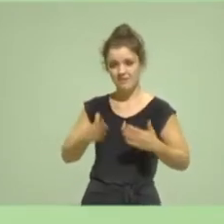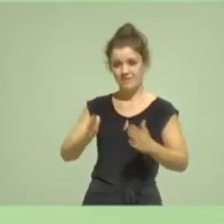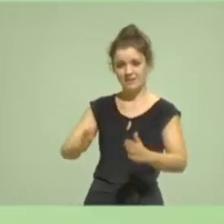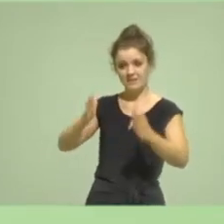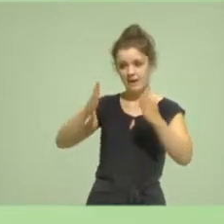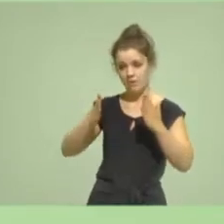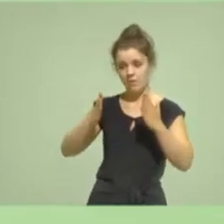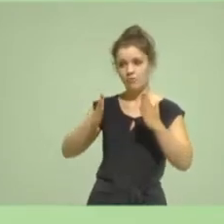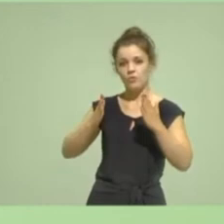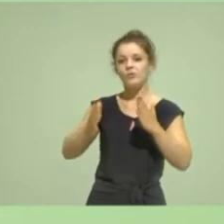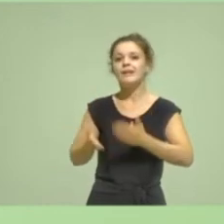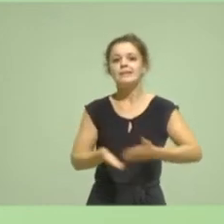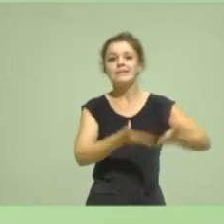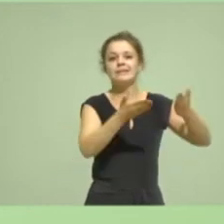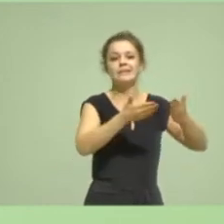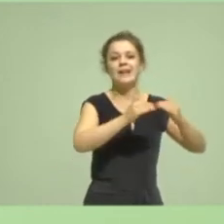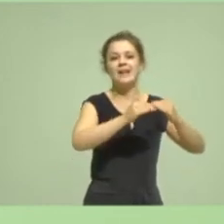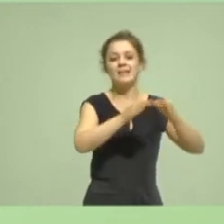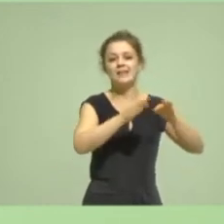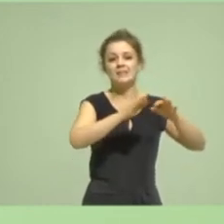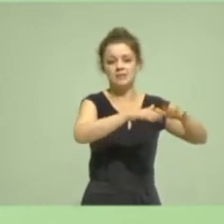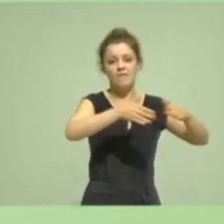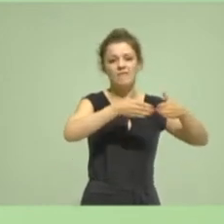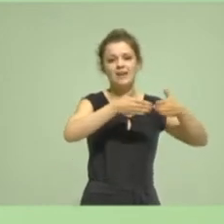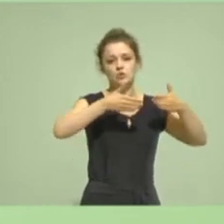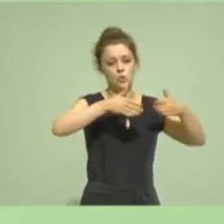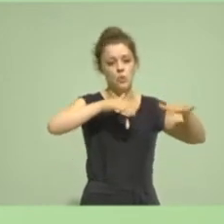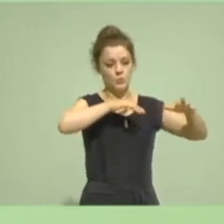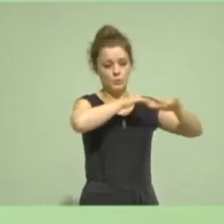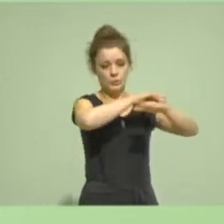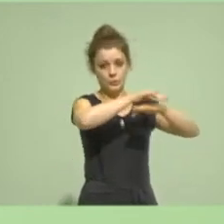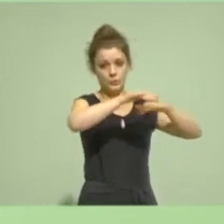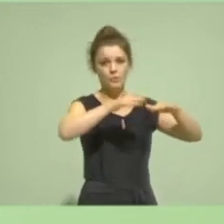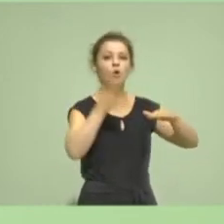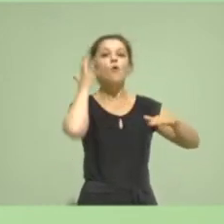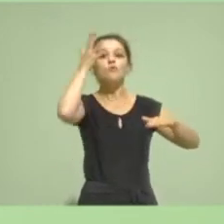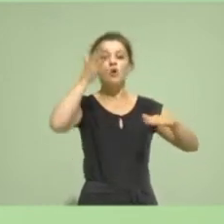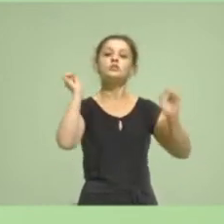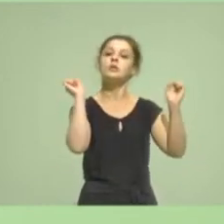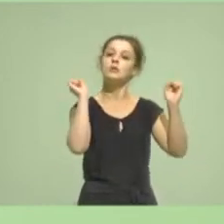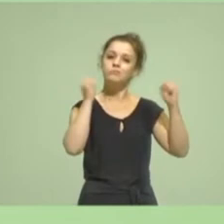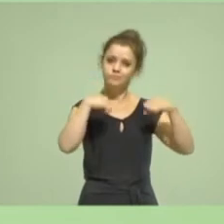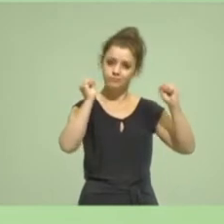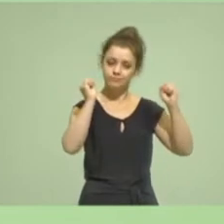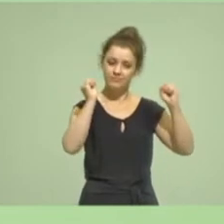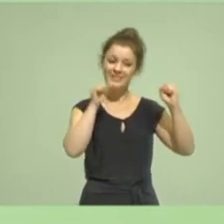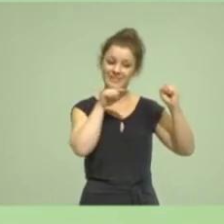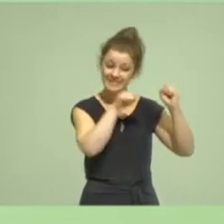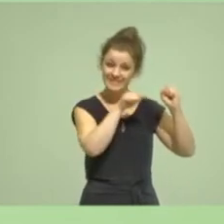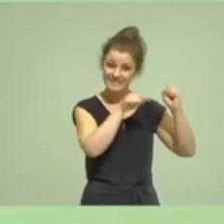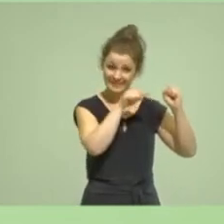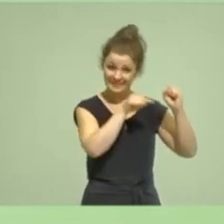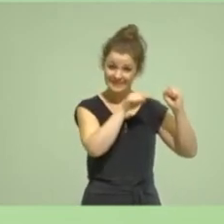Landtagsfraktion und die jetzt dann, wenn der Koalitionsvertrag beschlossen würde, für uns auch in